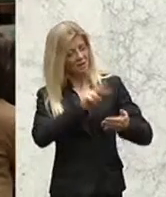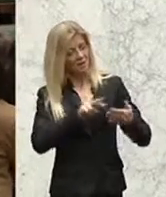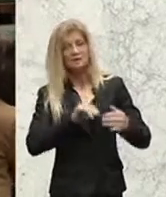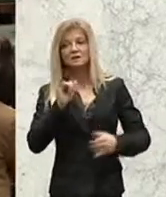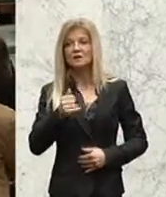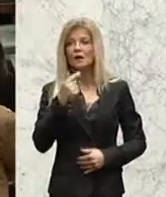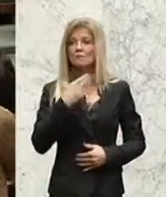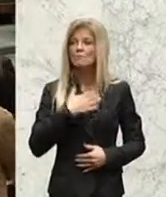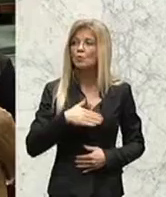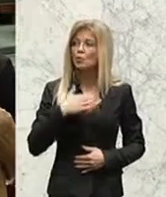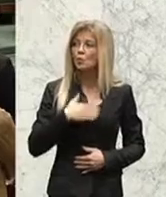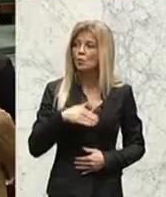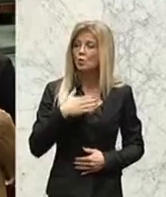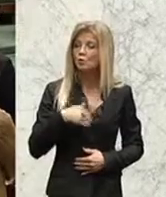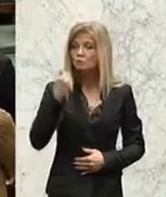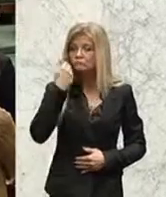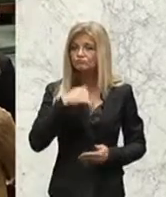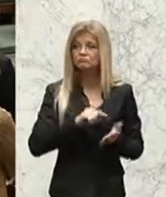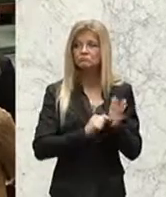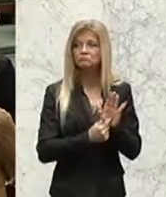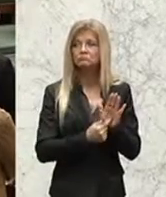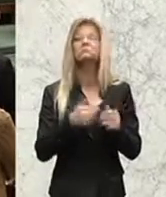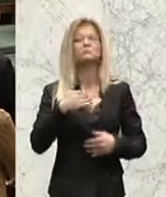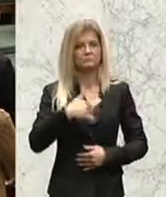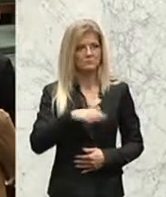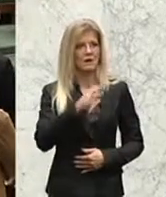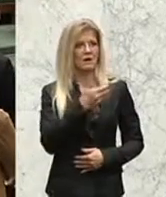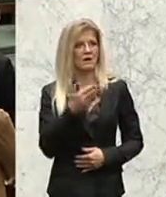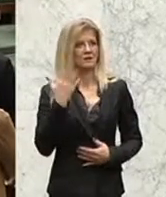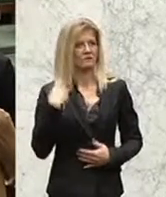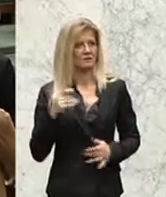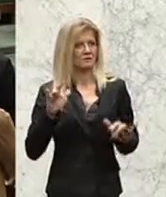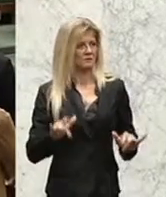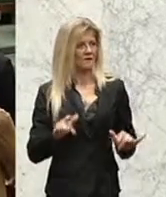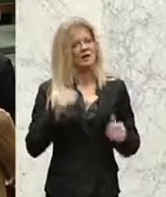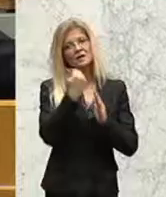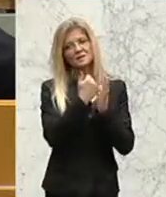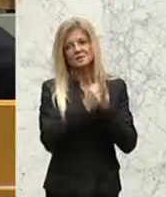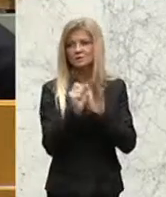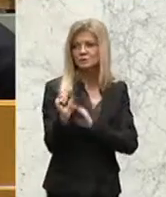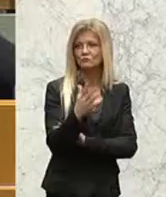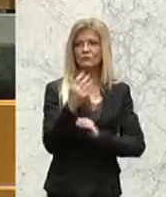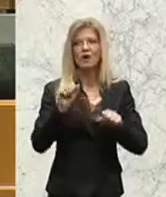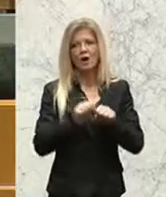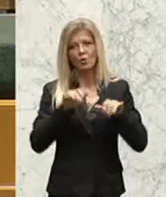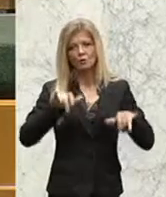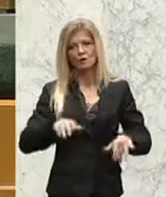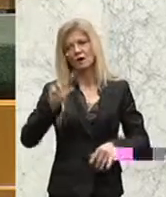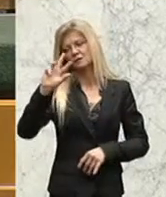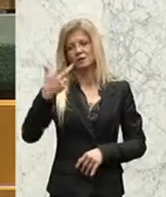zustimmen wollen, um ein Zeichen. Das ist wiederum die Mehrheit. Der Gesetzesentwurf ist somit auch in dritter Lesung angenommen.